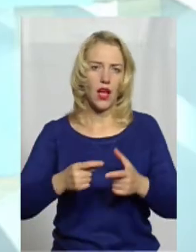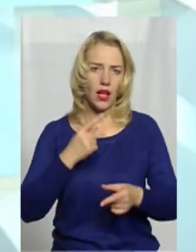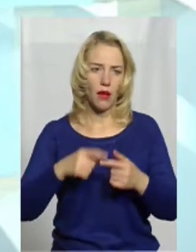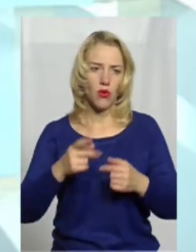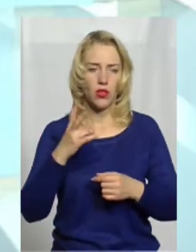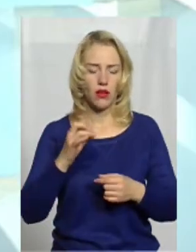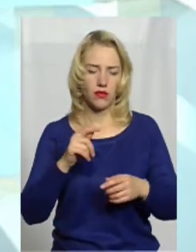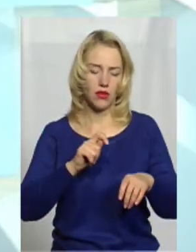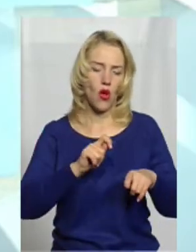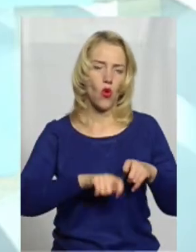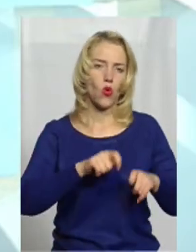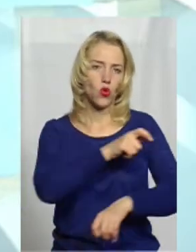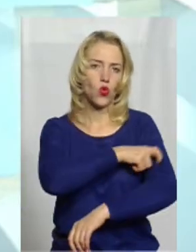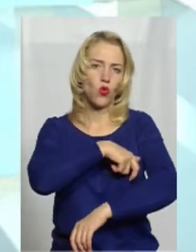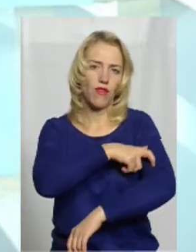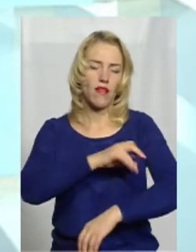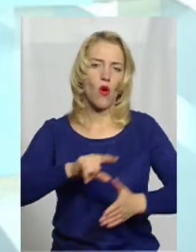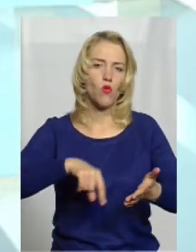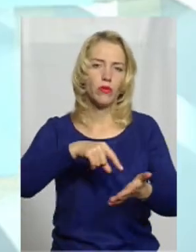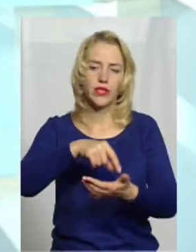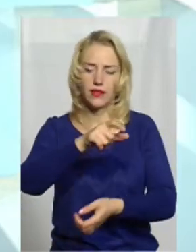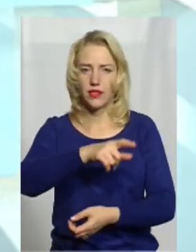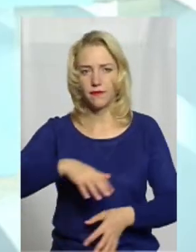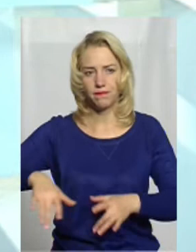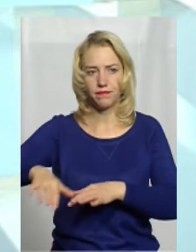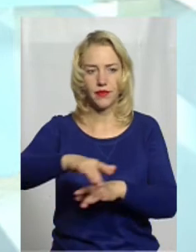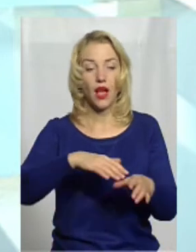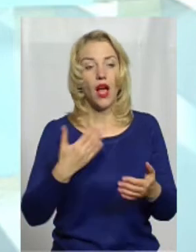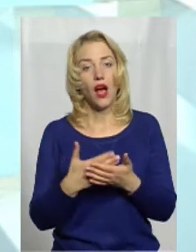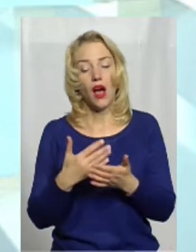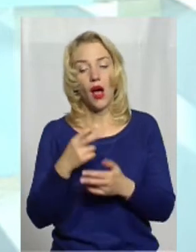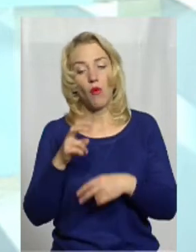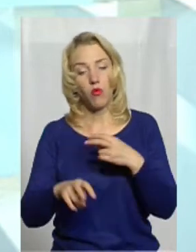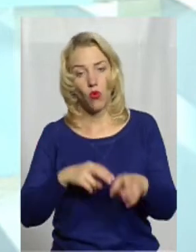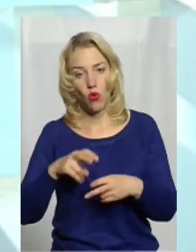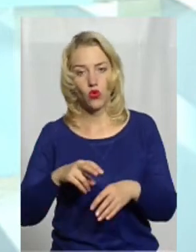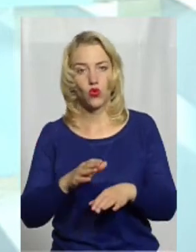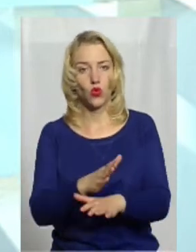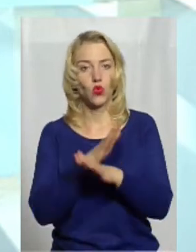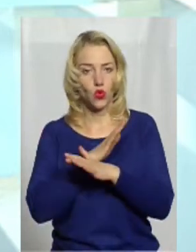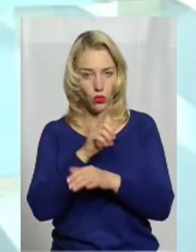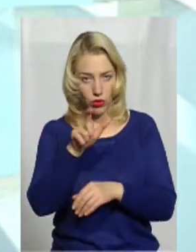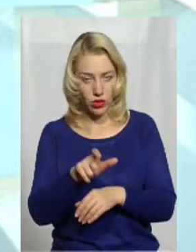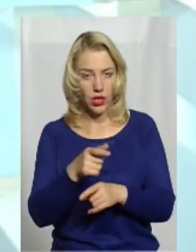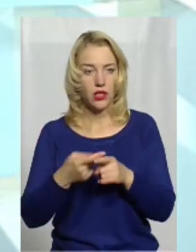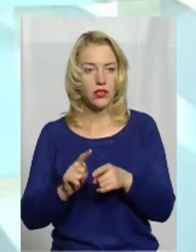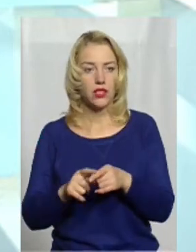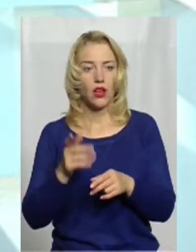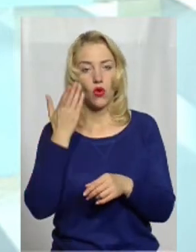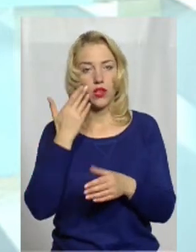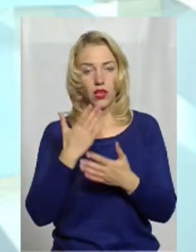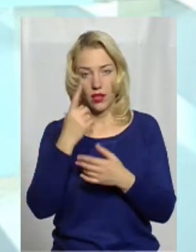місті цих собак застосовують. Ну, а пошук трупів або людських залишків, це вже коли є